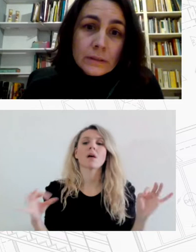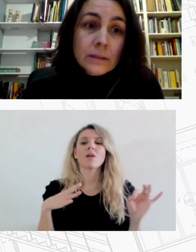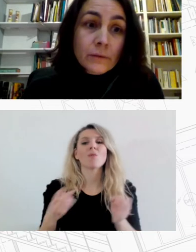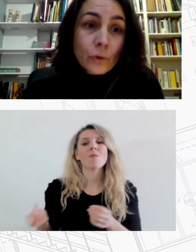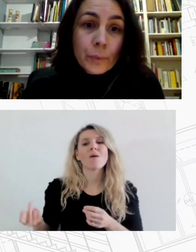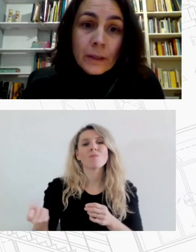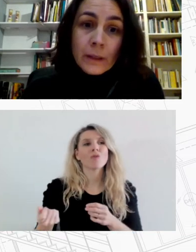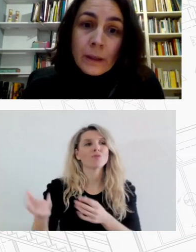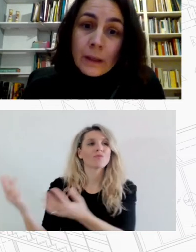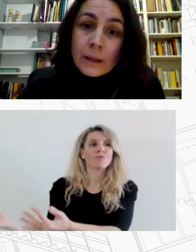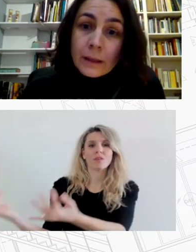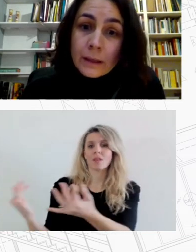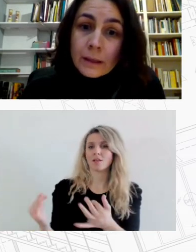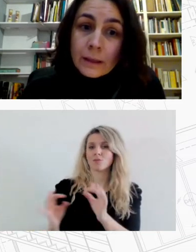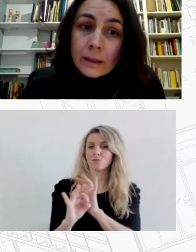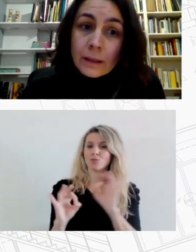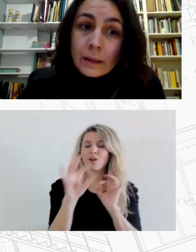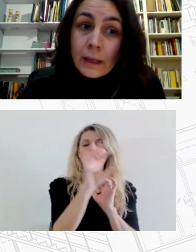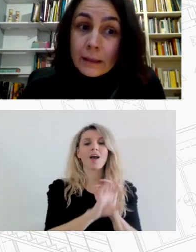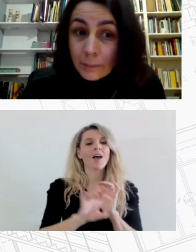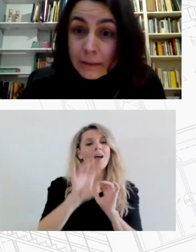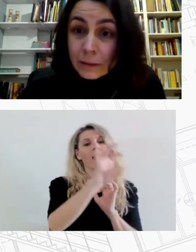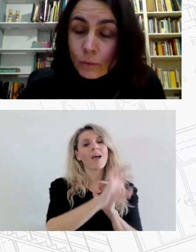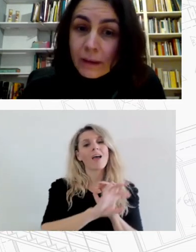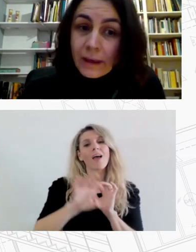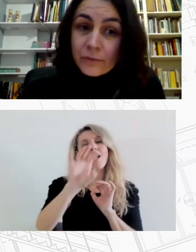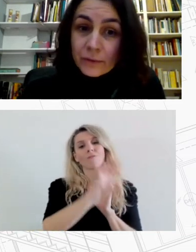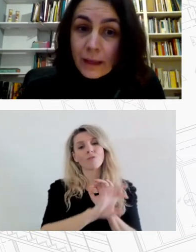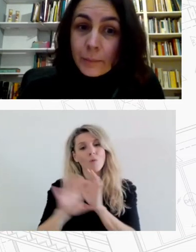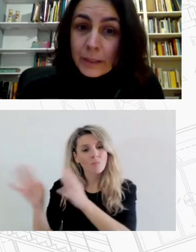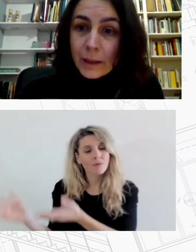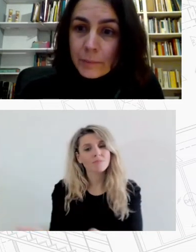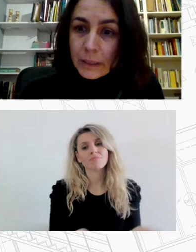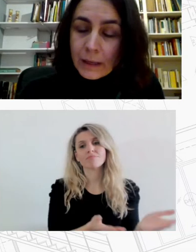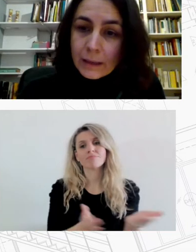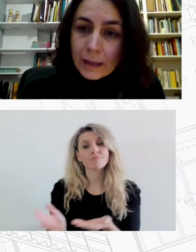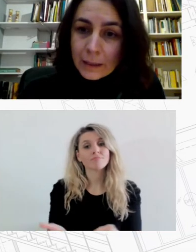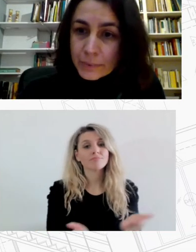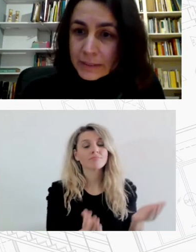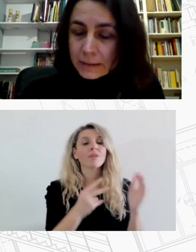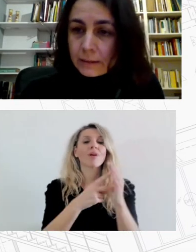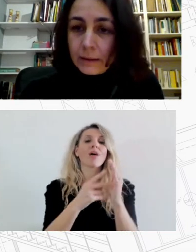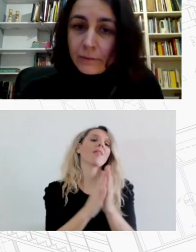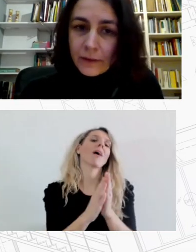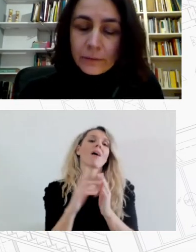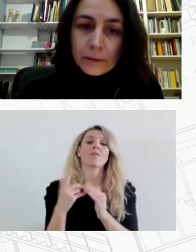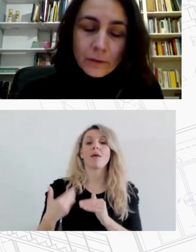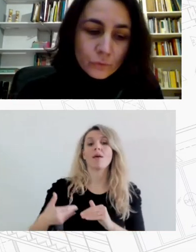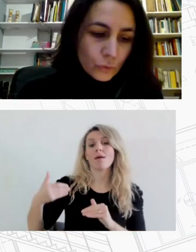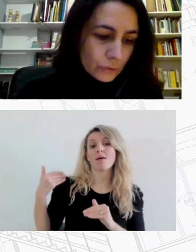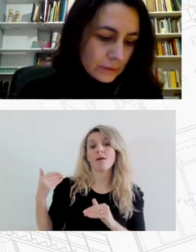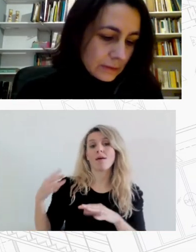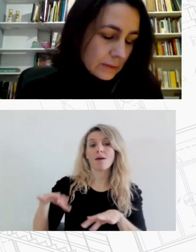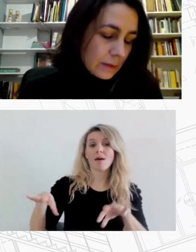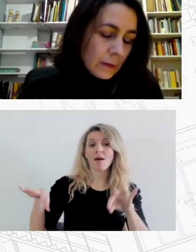στην Ευρώπη και μετά το 2017 πια μία ανάκαμψη αναφέρθηκε και